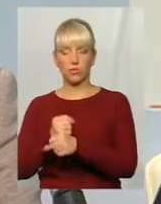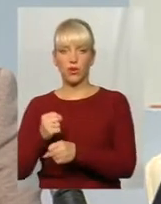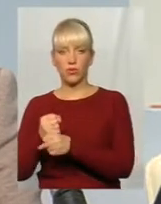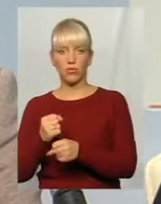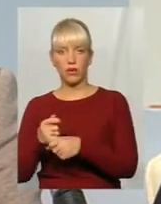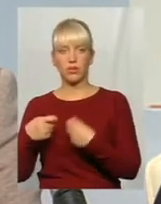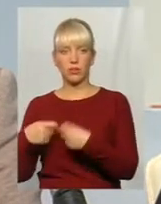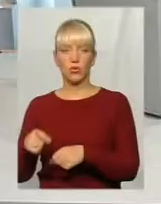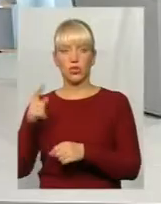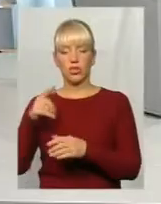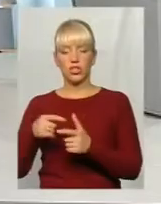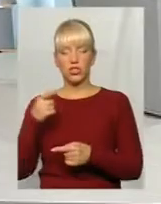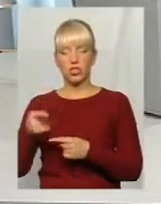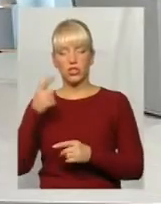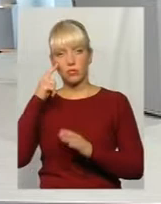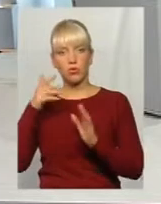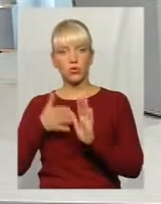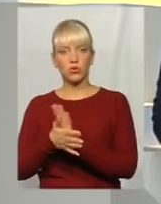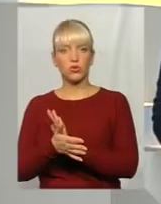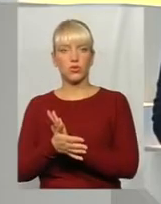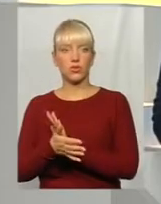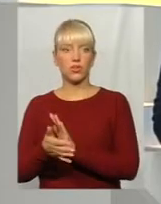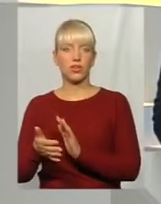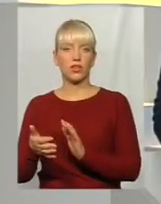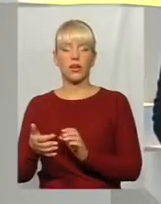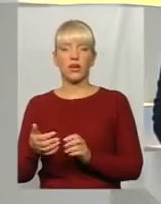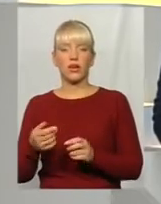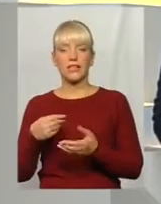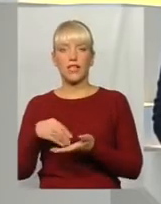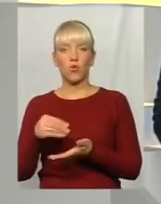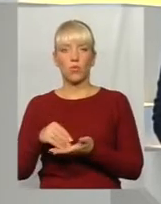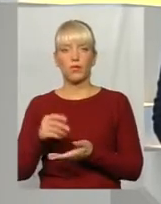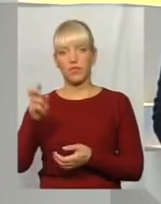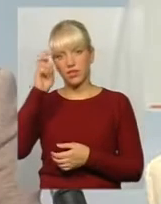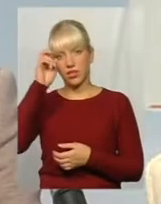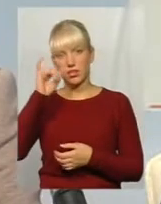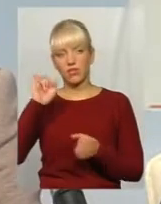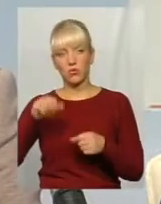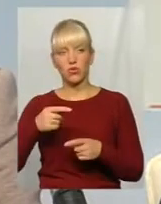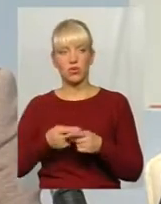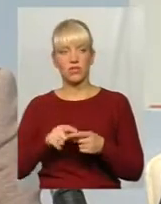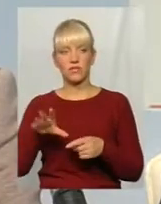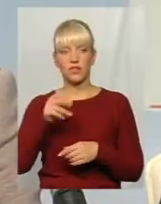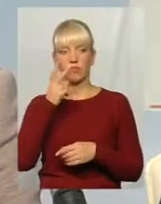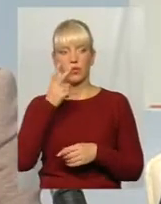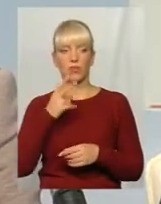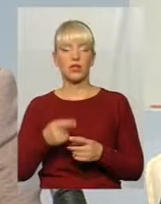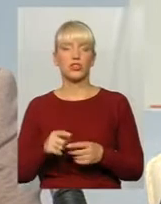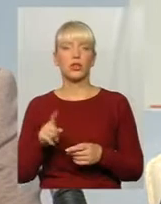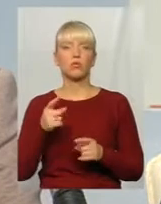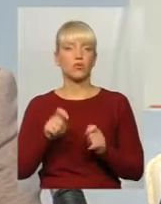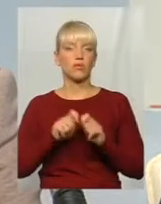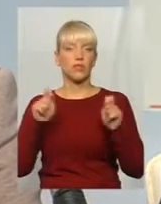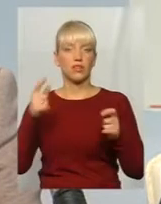продає через «Прозоро» закупівлі державі. Тобто і можна це побачити, тому що всі дані відкриті. По-друге,